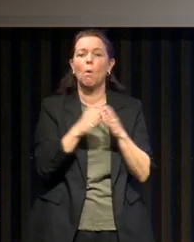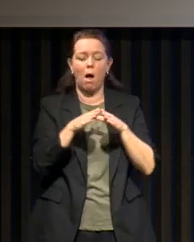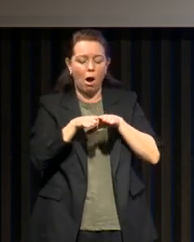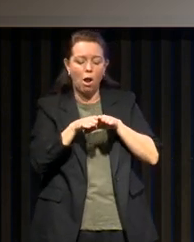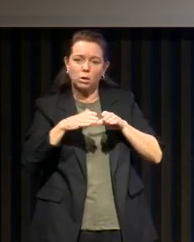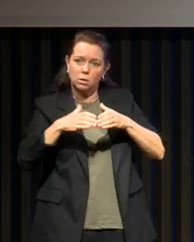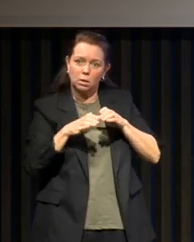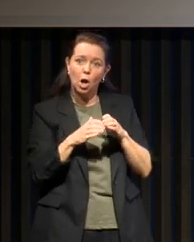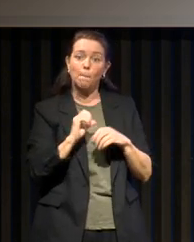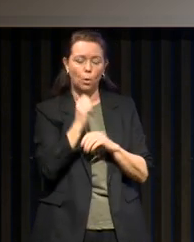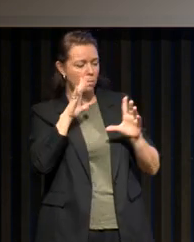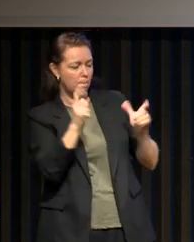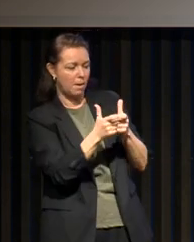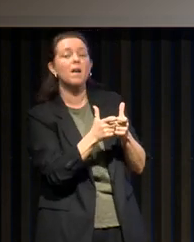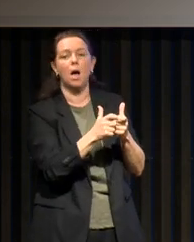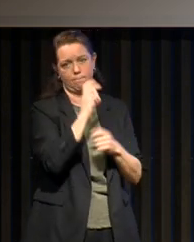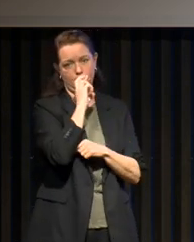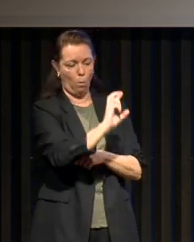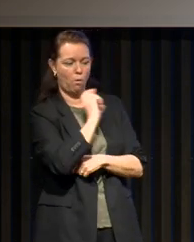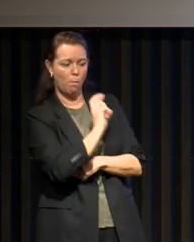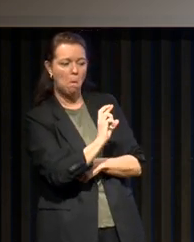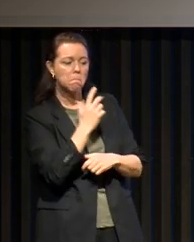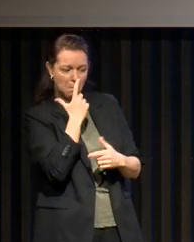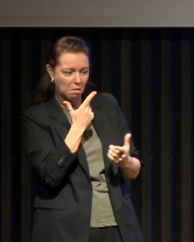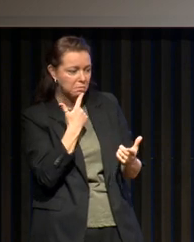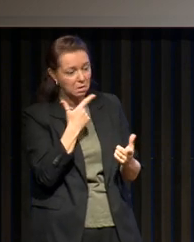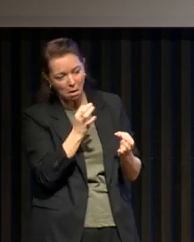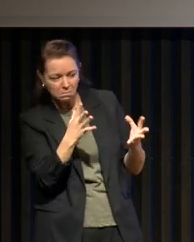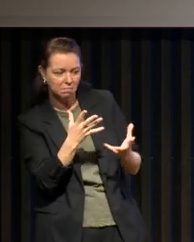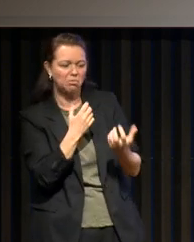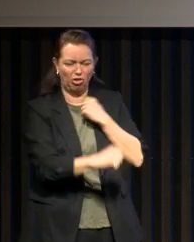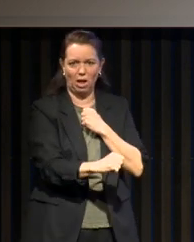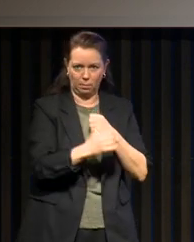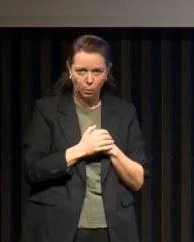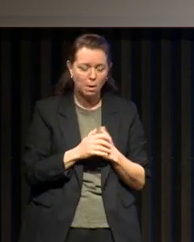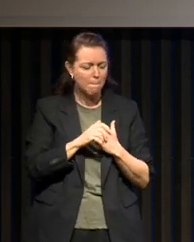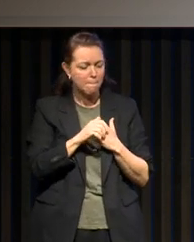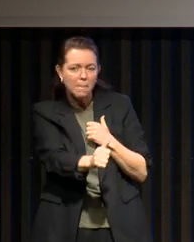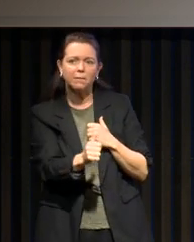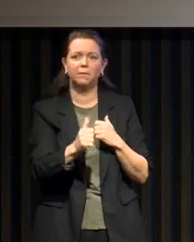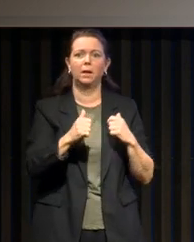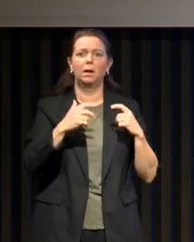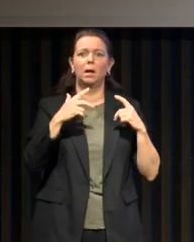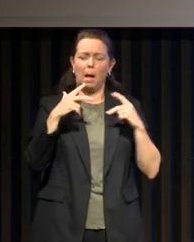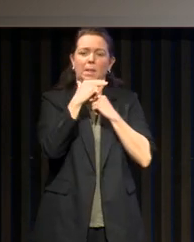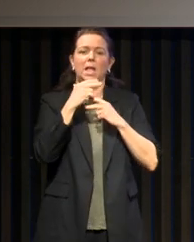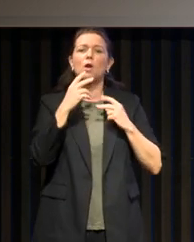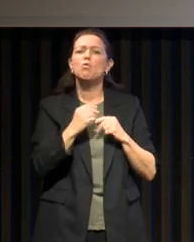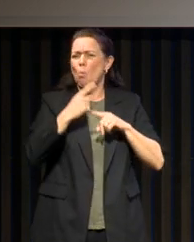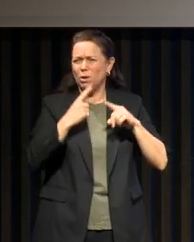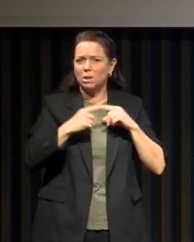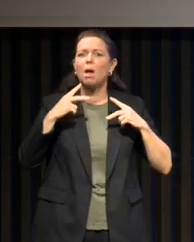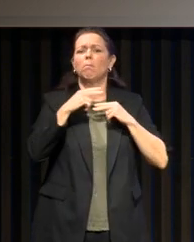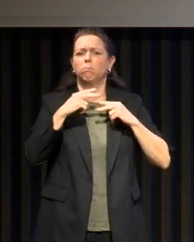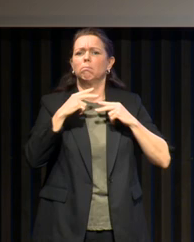renflément, c'est le premier stade d'obstruction. C'est le signe d'une gêne respiratoire. Puis, les hypopnées, apnées obstructives, apparaissent au fur et à mesure que l